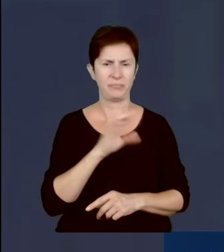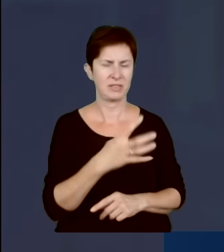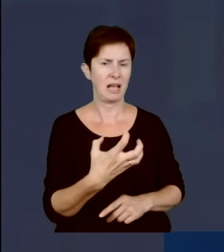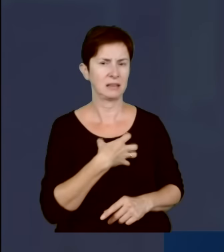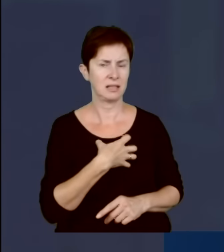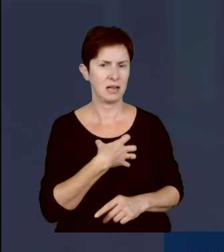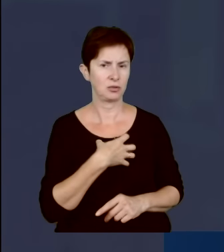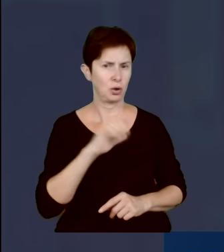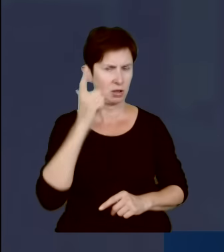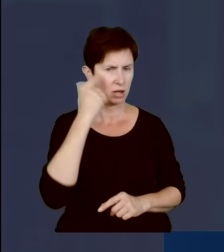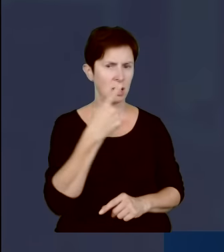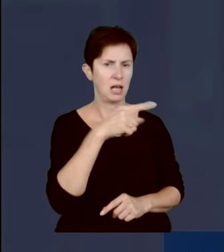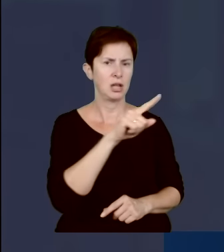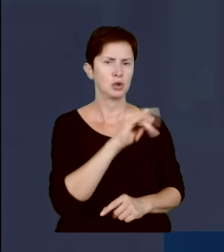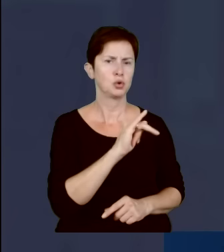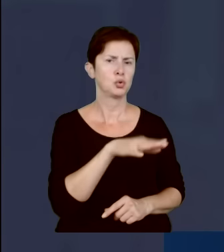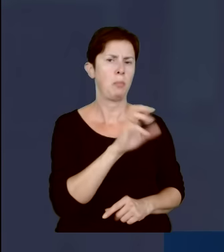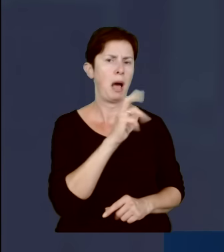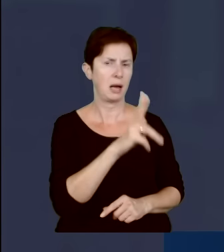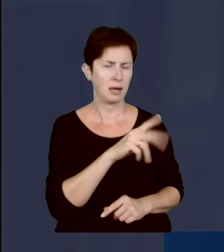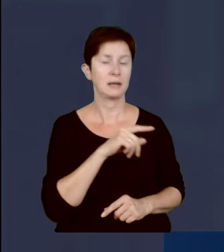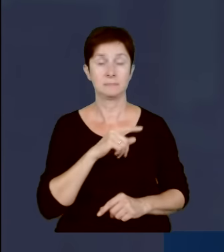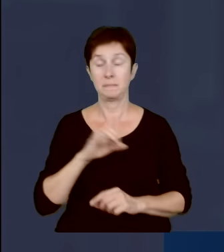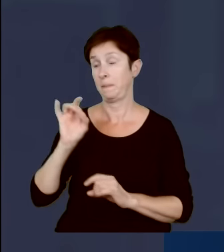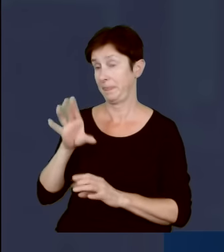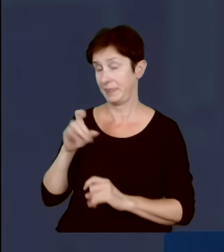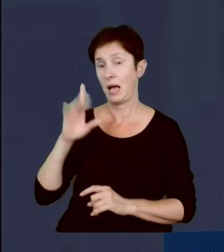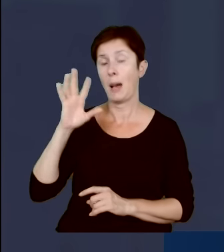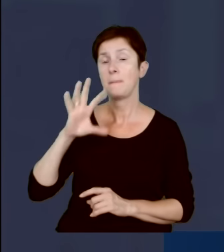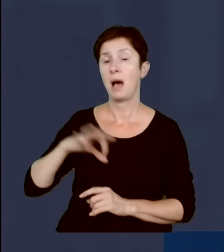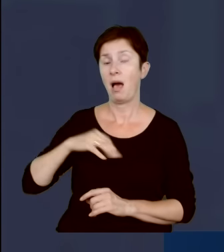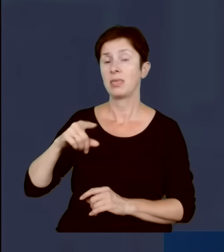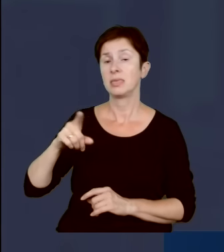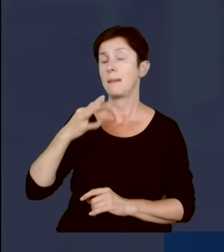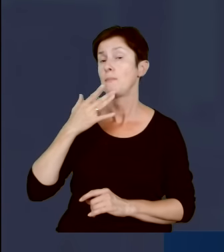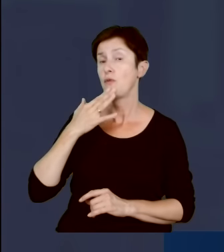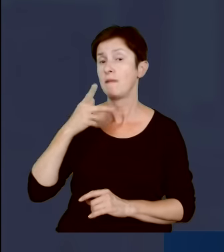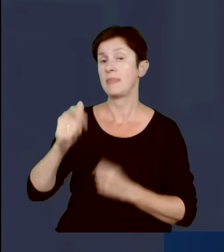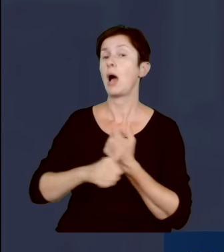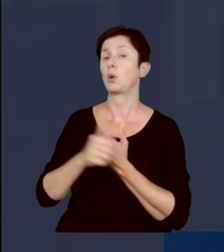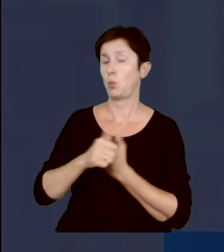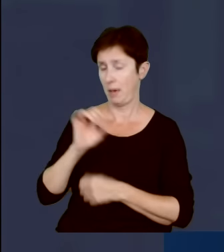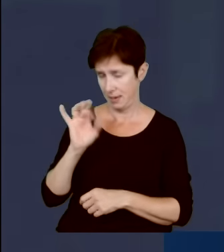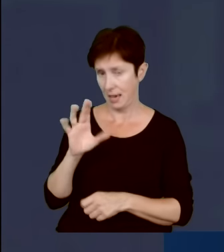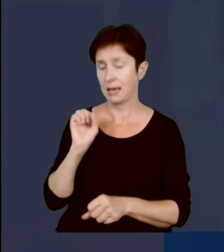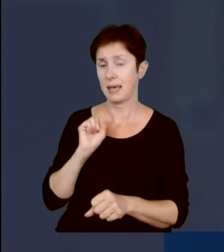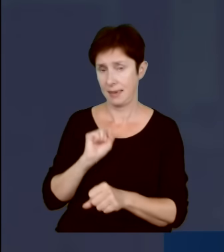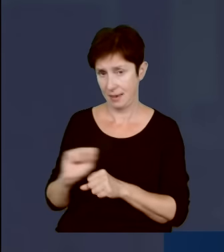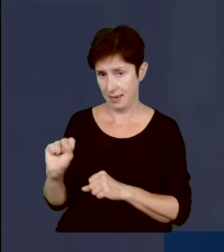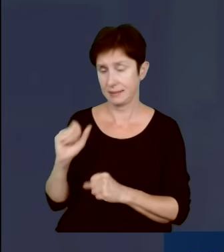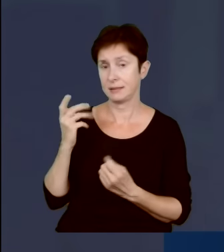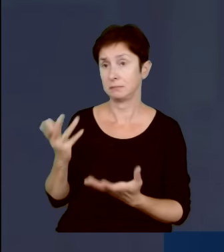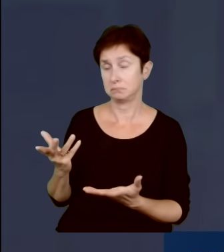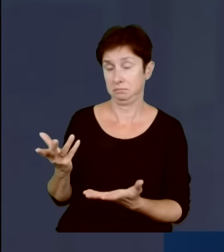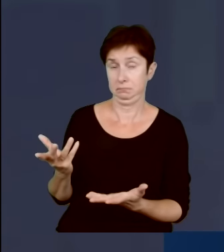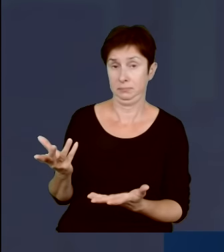Dziubak. Tak, usłyszeli od tego pana i od innych urzędników, że taki dokument istnieje. A więc, no